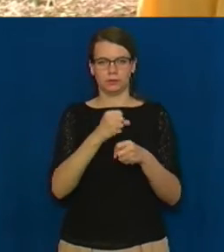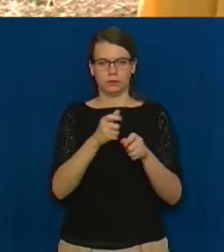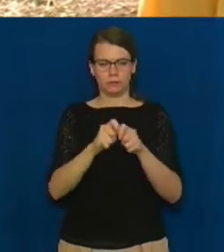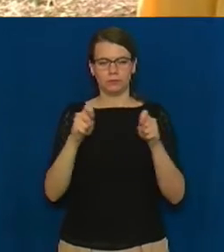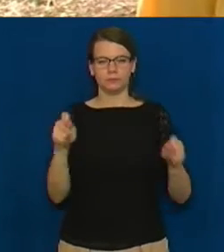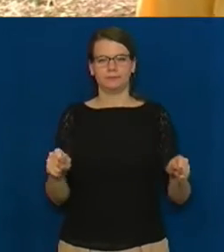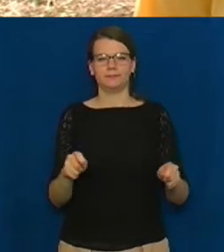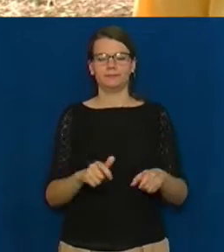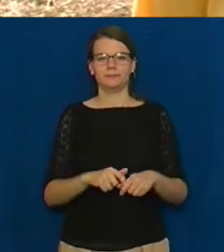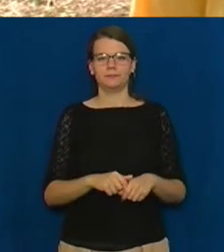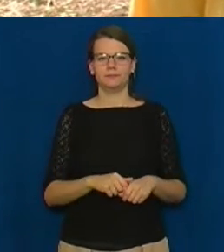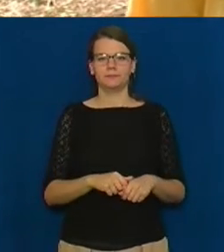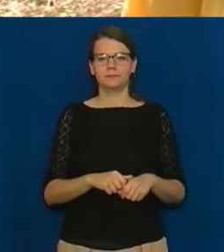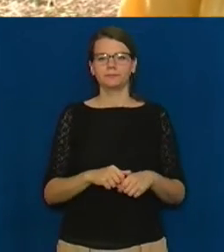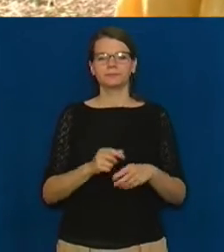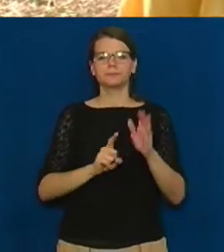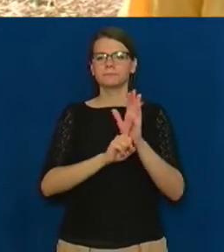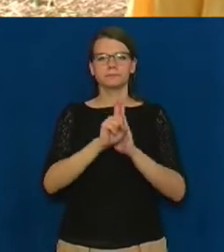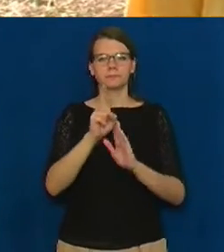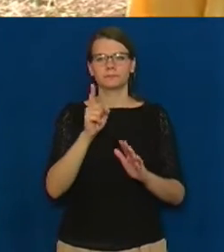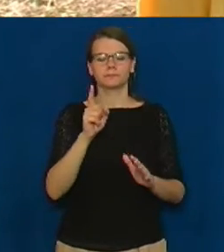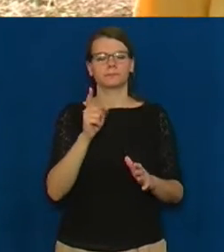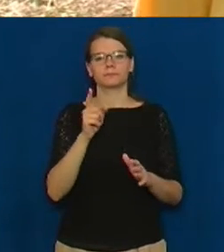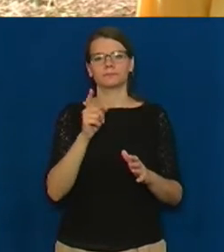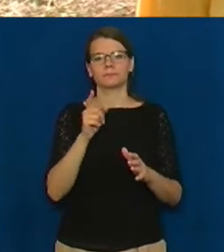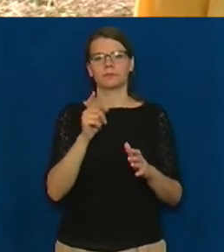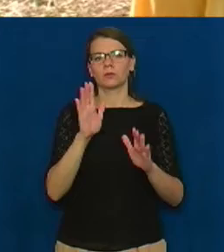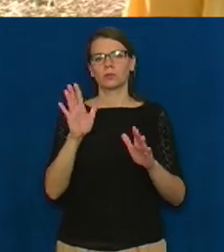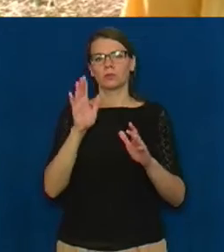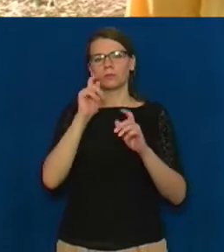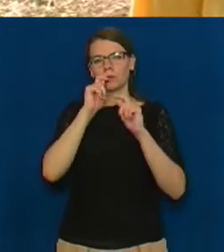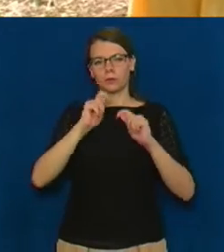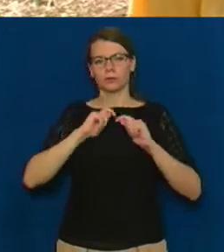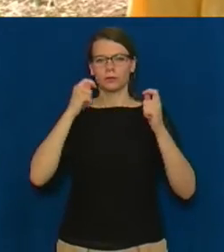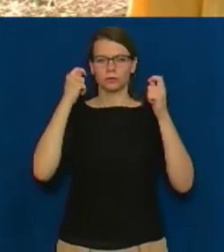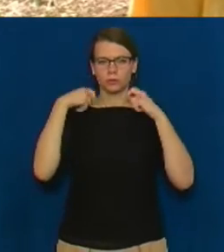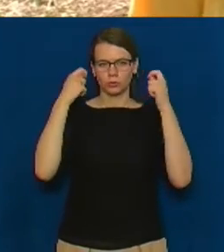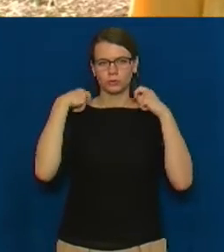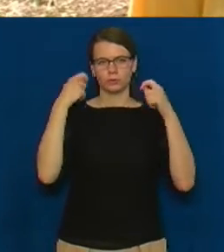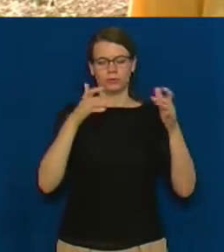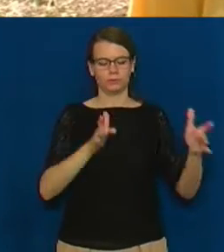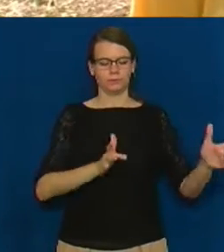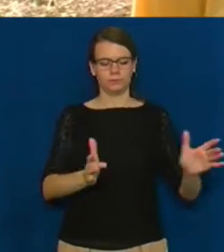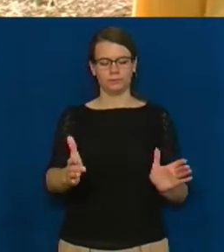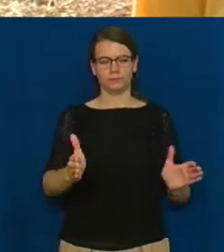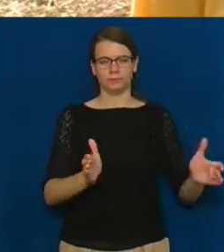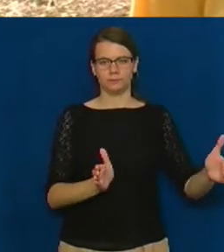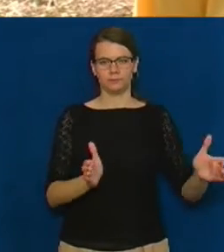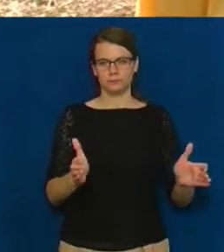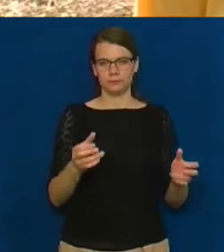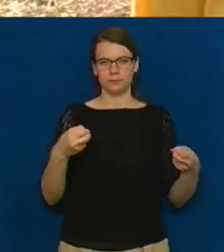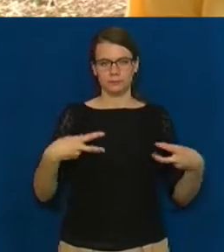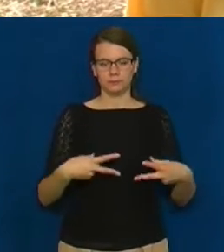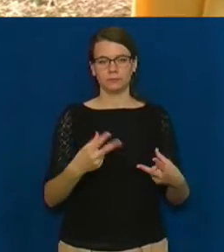І починали з гончарного круга, який мені подарували на день народження. І мені